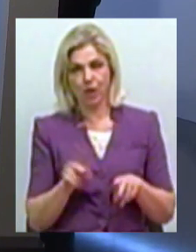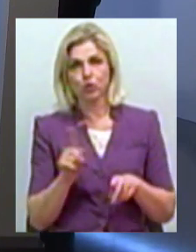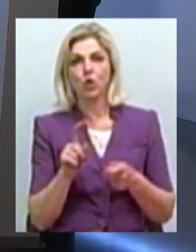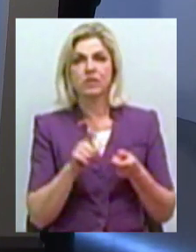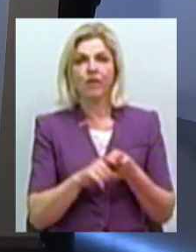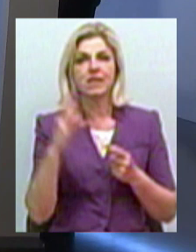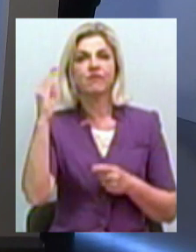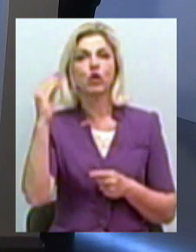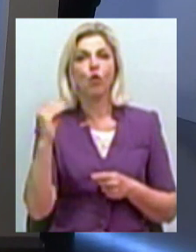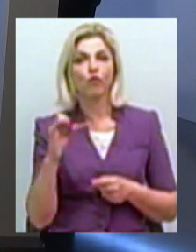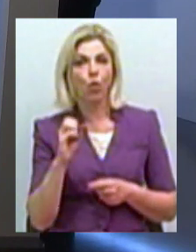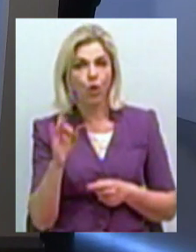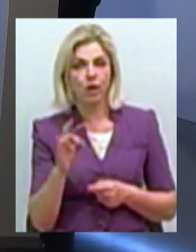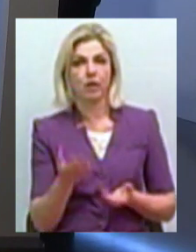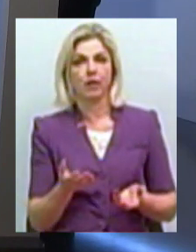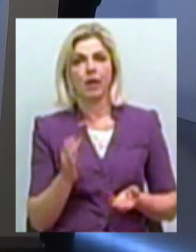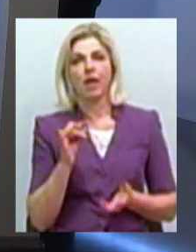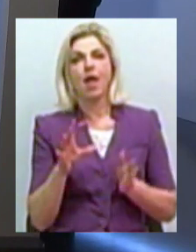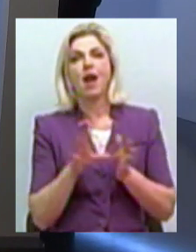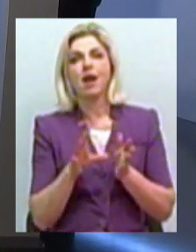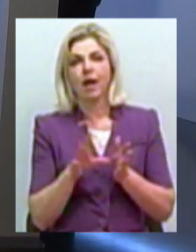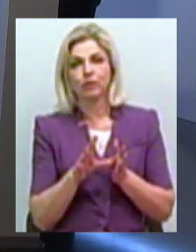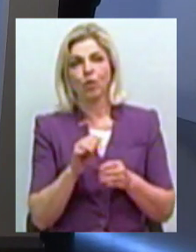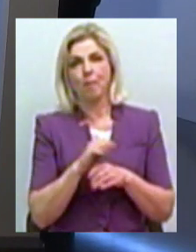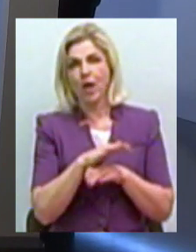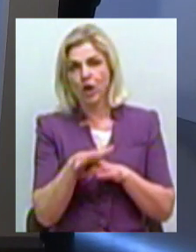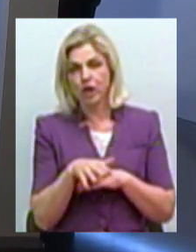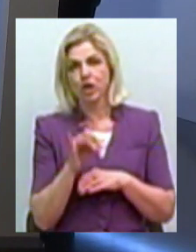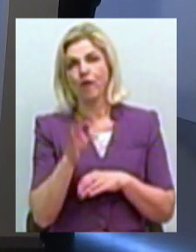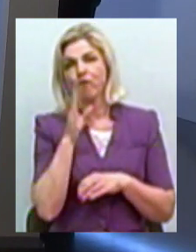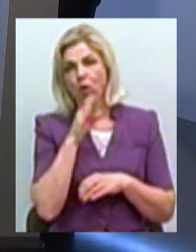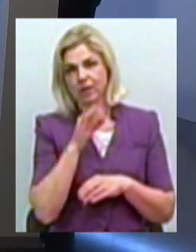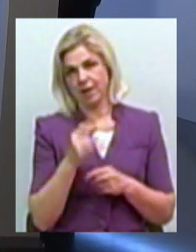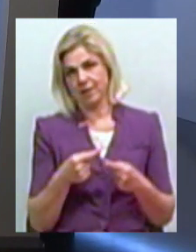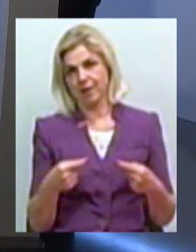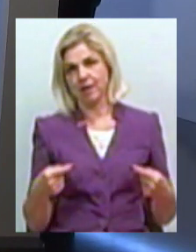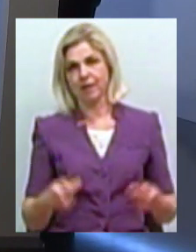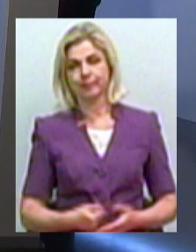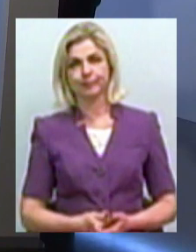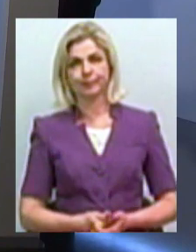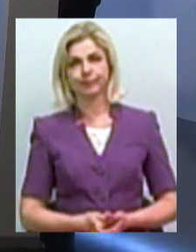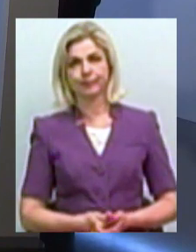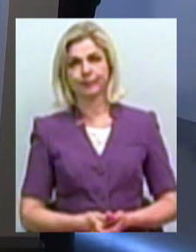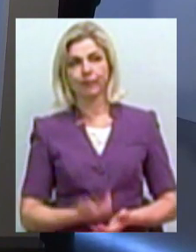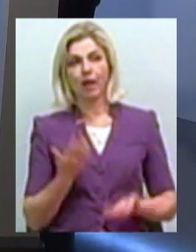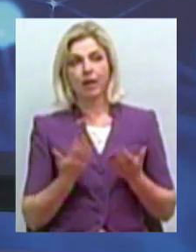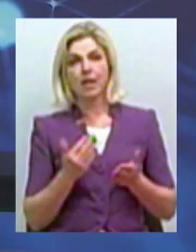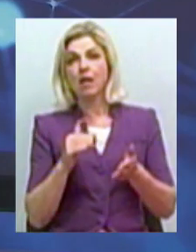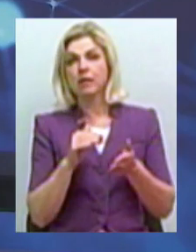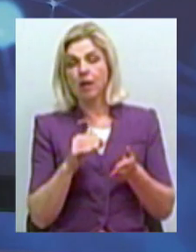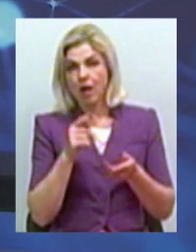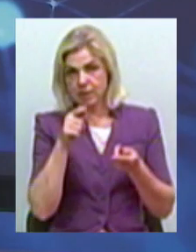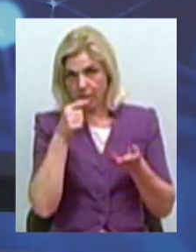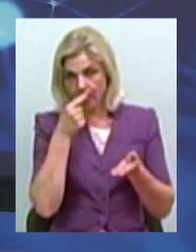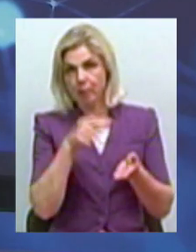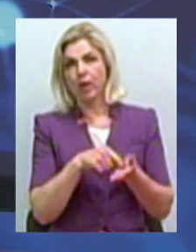світлофорів, і електромереж, і води, і так далі. Якщо зіткатись з небезпекою, бажано,